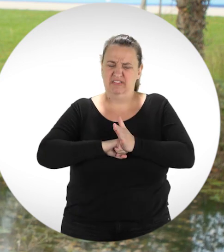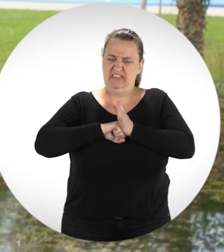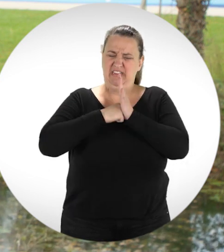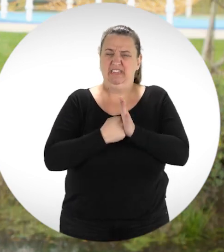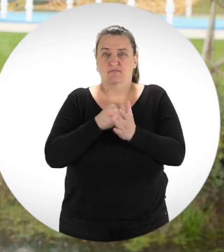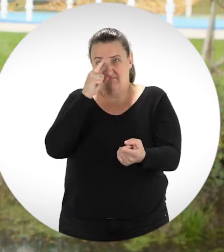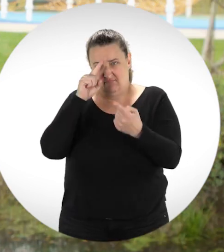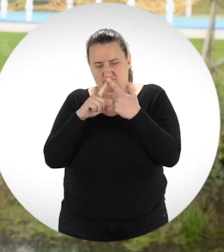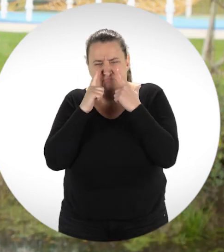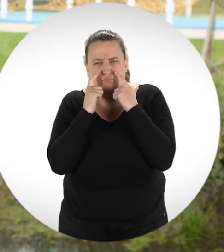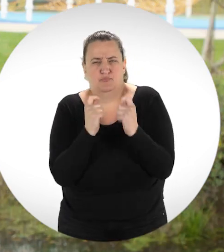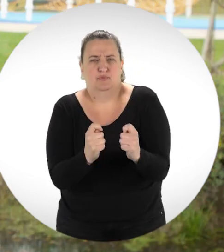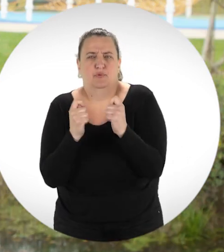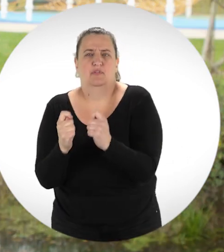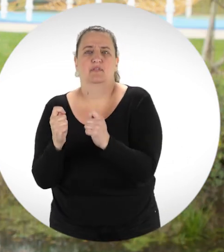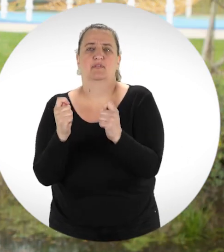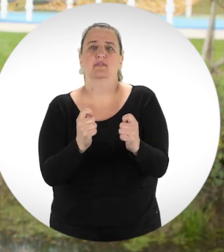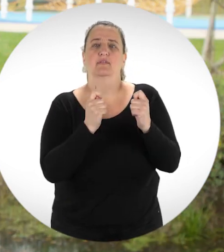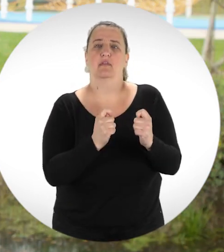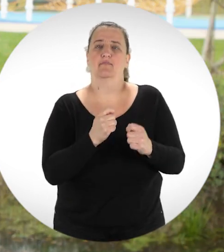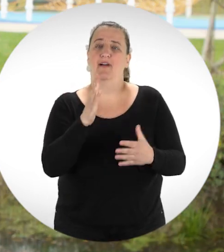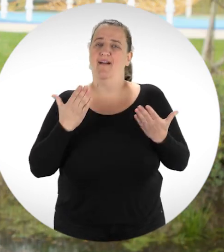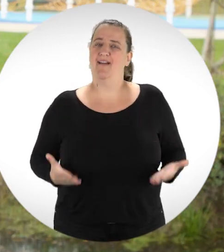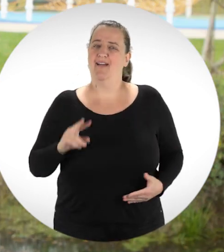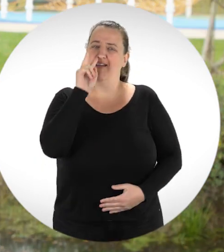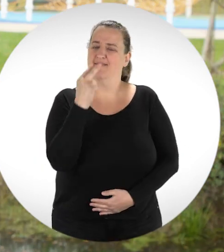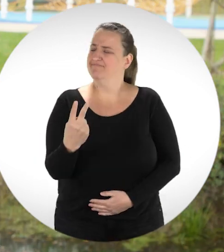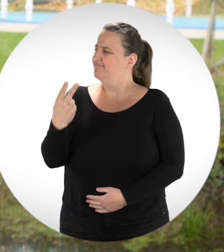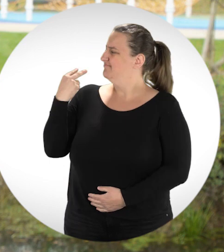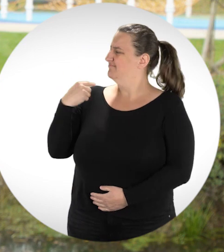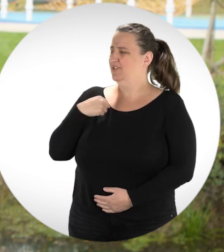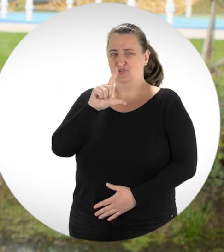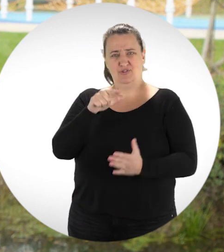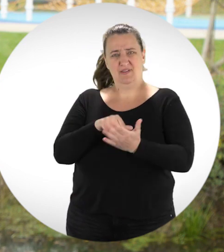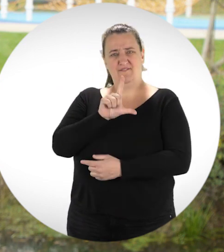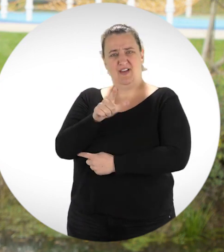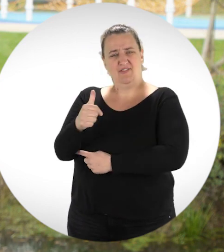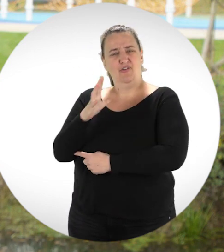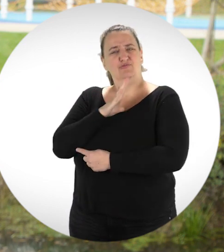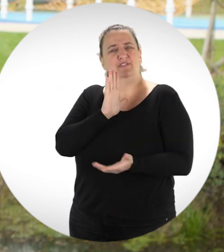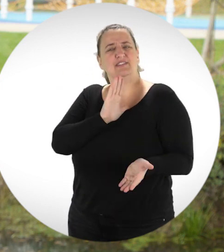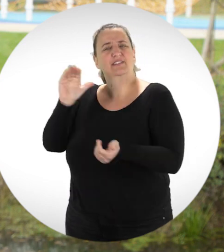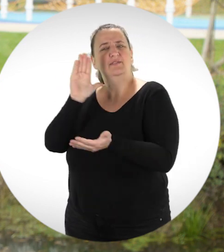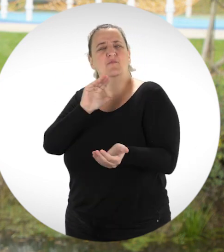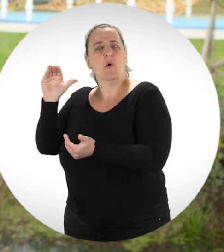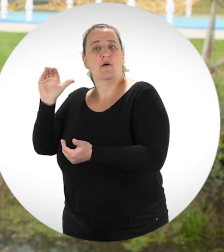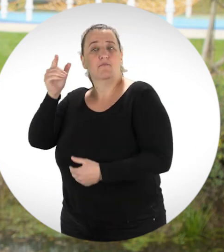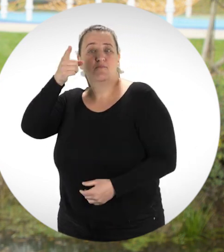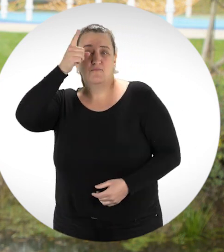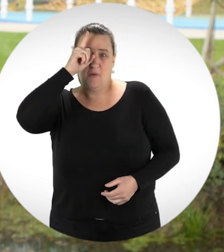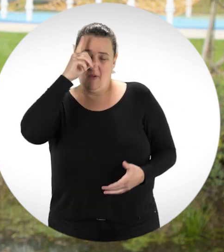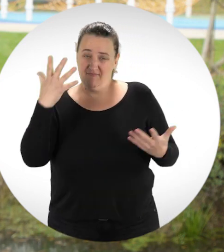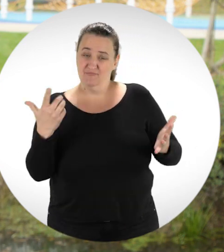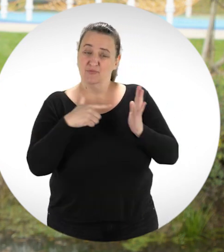prudence, pour autant, je considère que nous pouvons regarder 2021 avec quelques motifs d'espoir. D'abord parce que